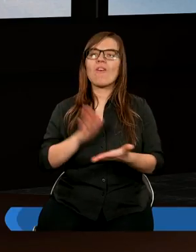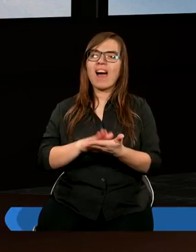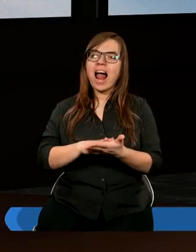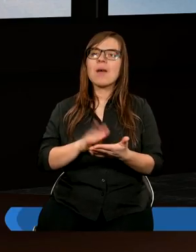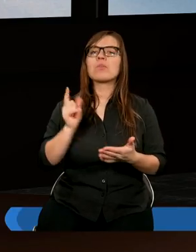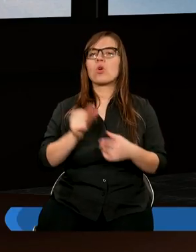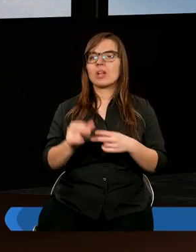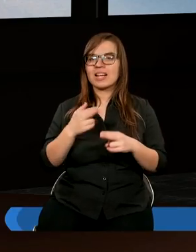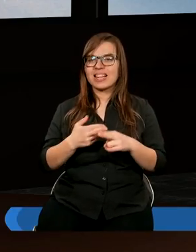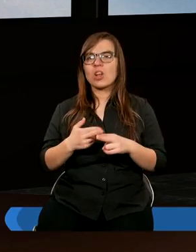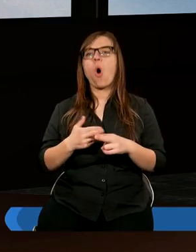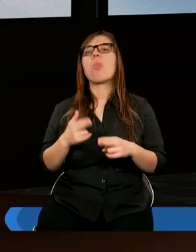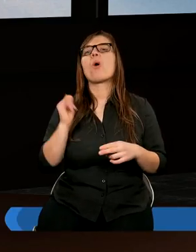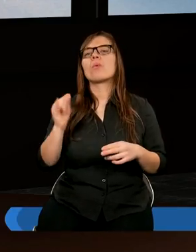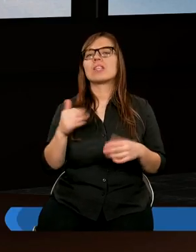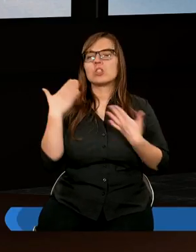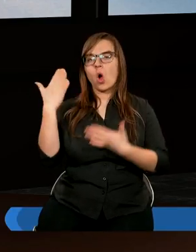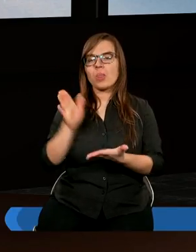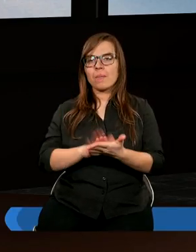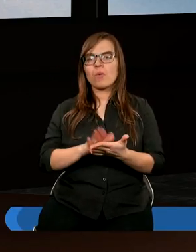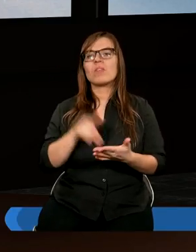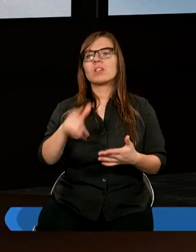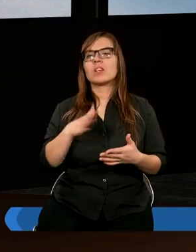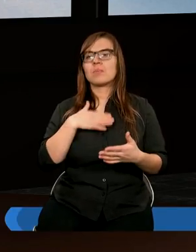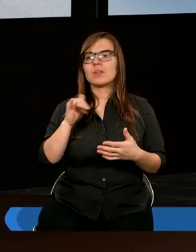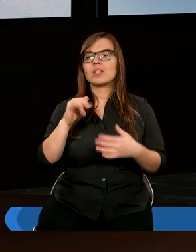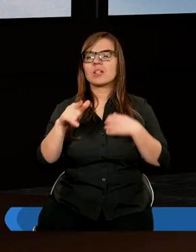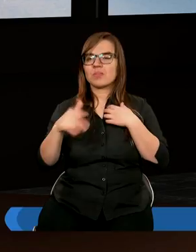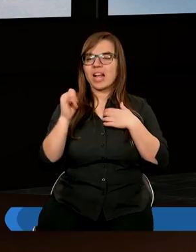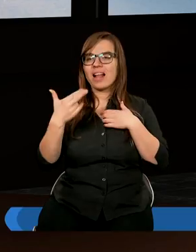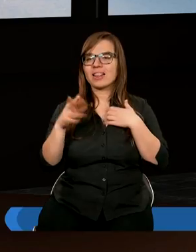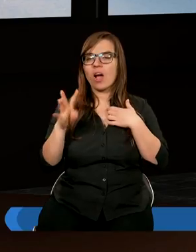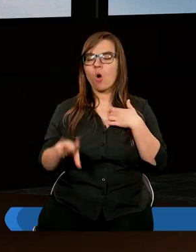chwalebne, co jest cnotą i godne pochwały. To mamy Filipian 4-8.